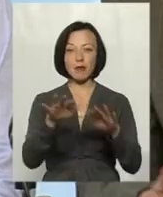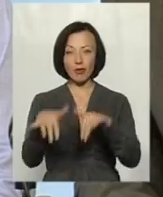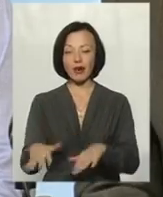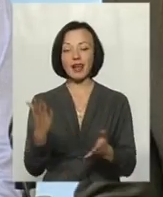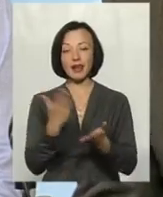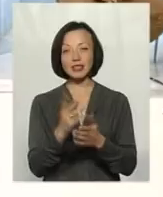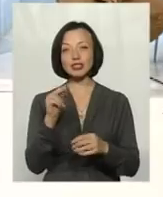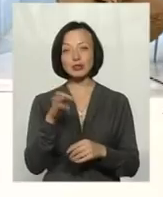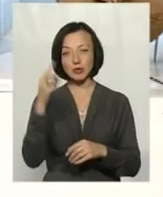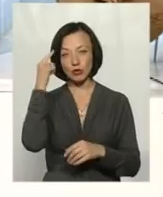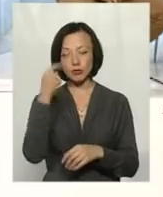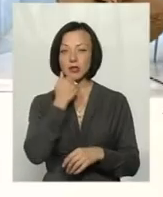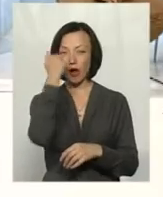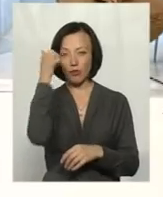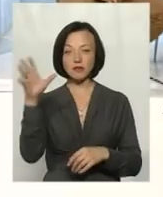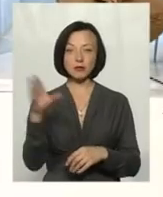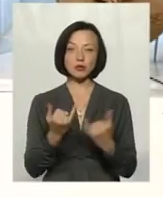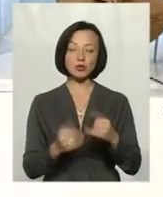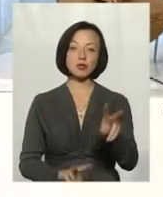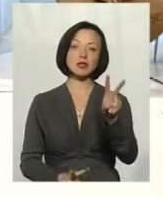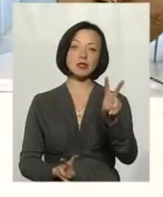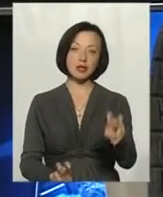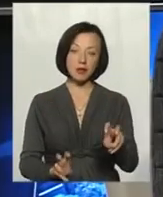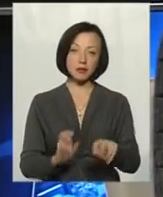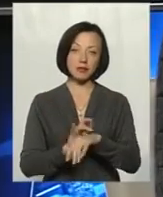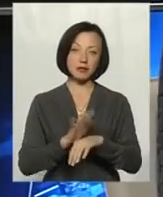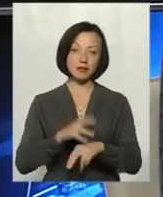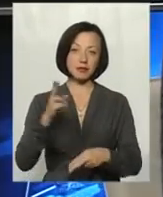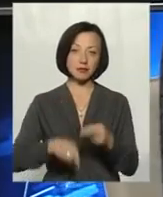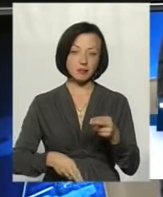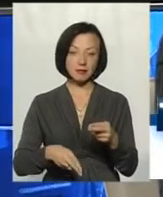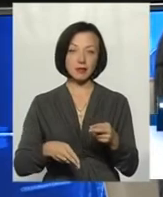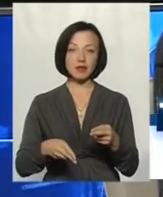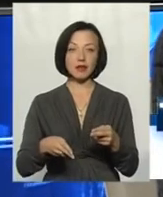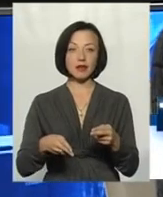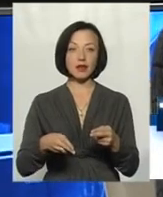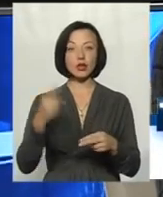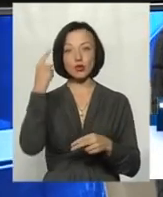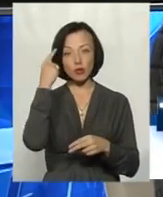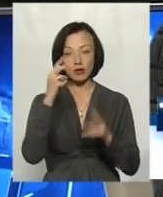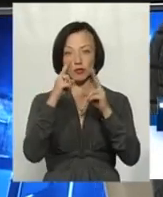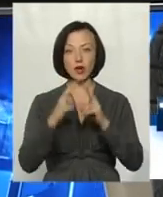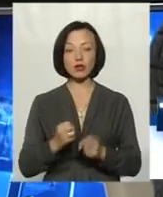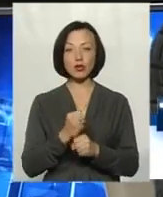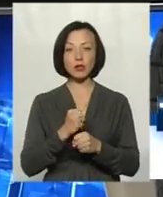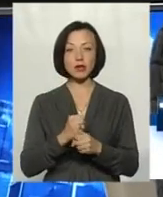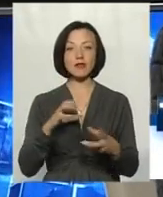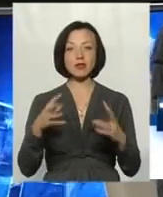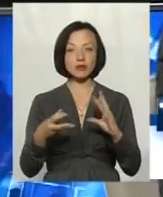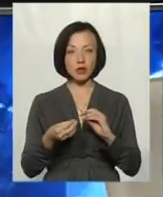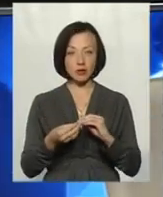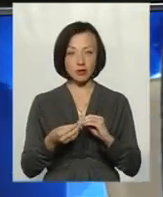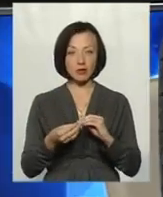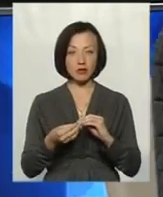Що ж, дякую усім. На сьогодні тема практично вичерпана, а думати, аналізувати, робити